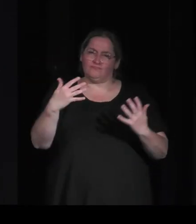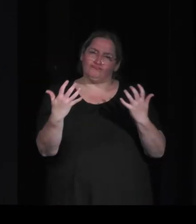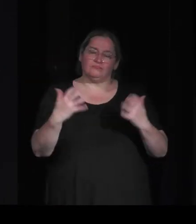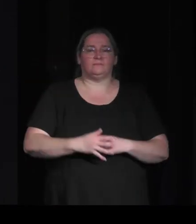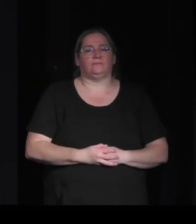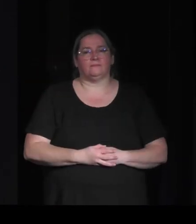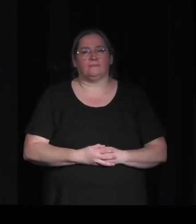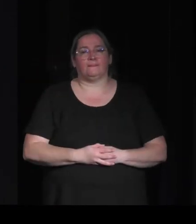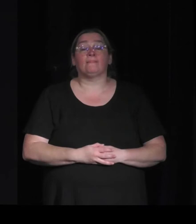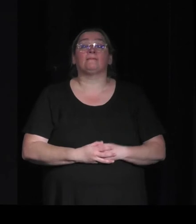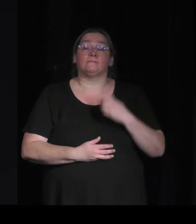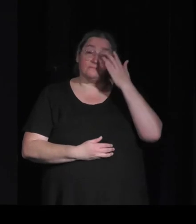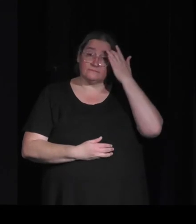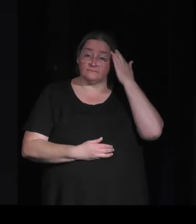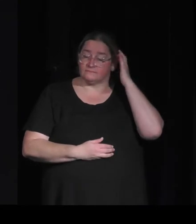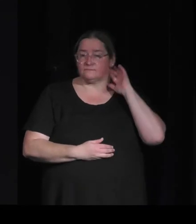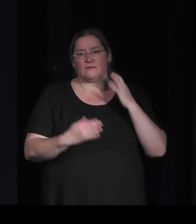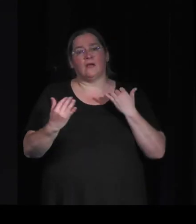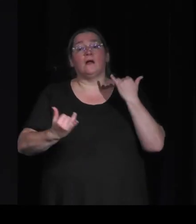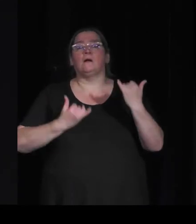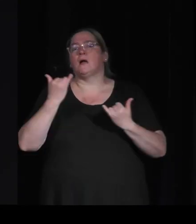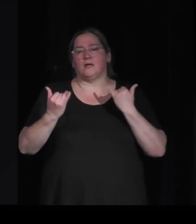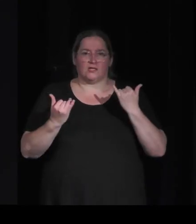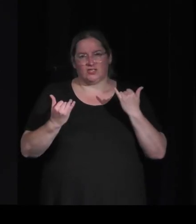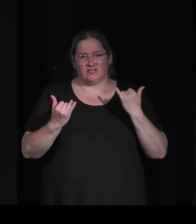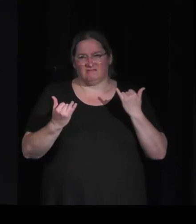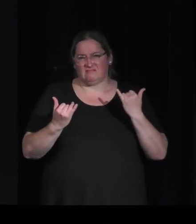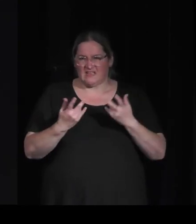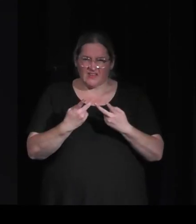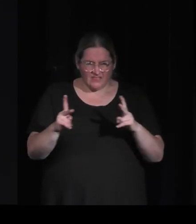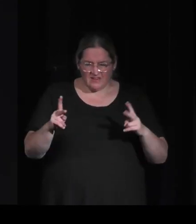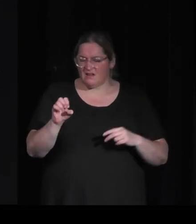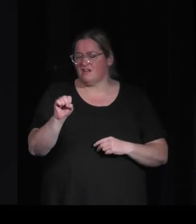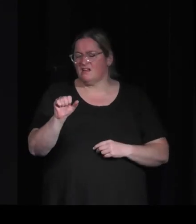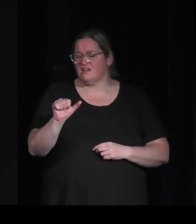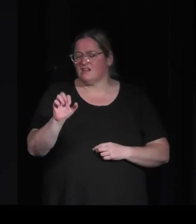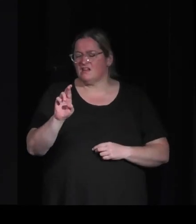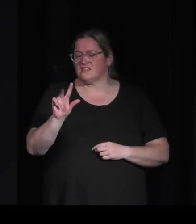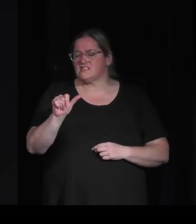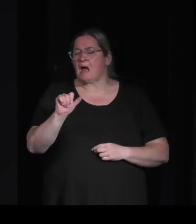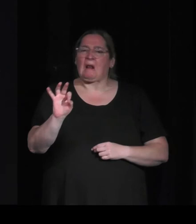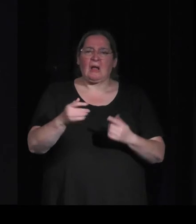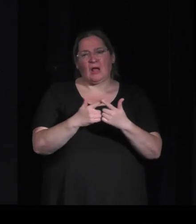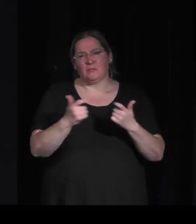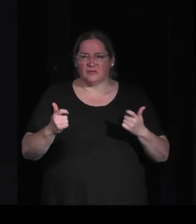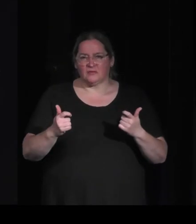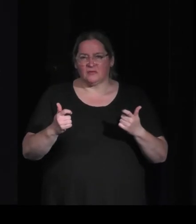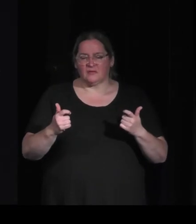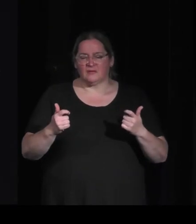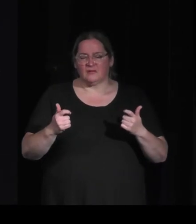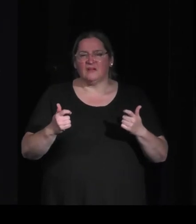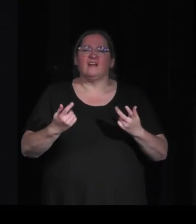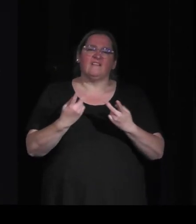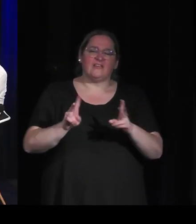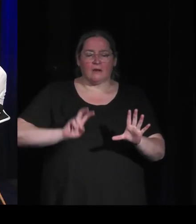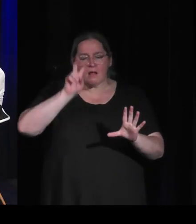proposait de revisiter une dordogne avec Sarlat et ses... il y aura du Sarlat quand même mais... ouais ouais non mais je veux dire c'est que si